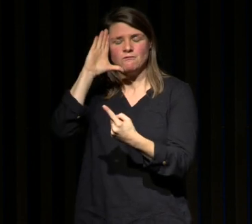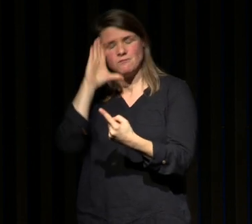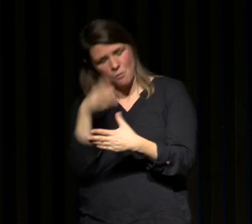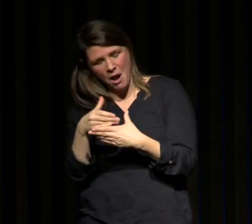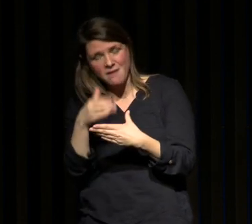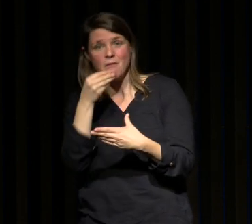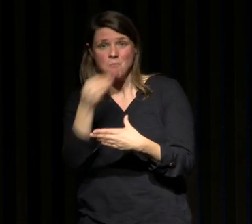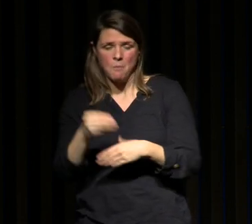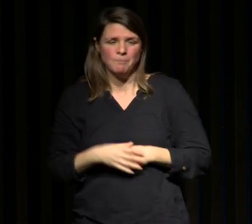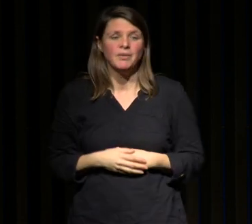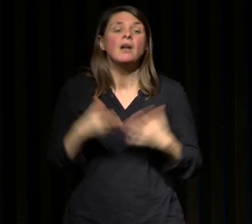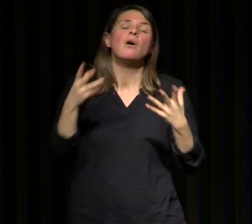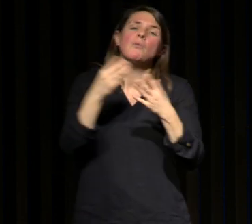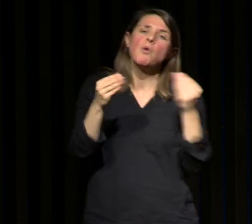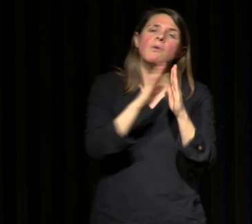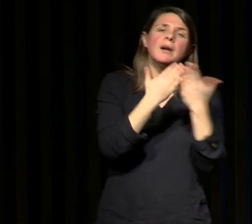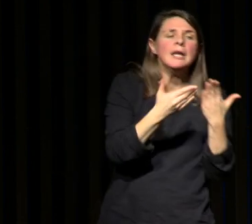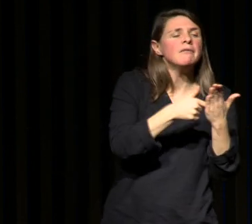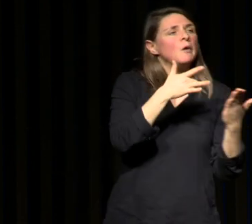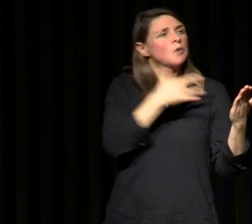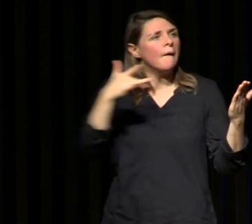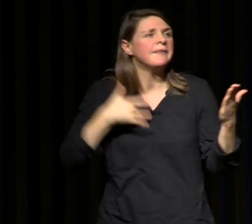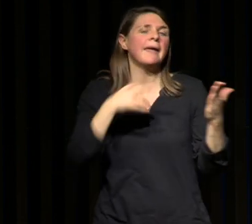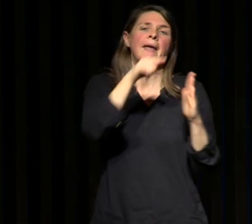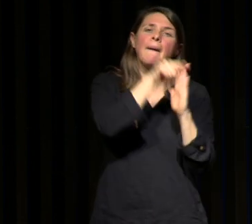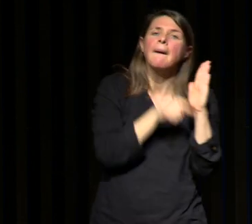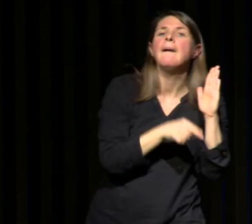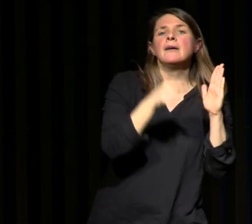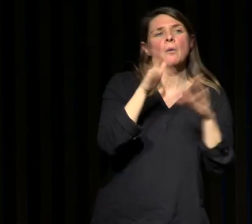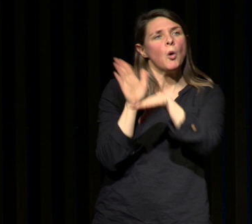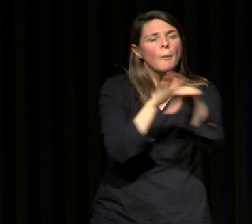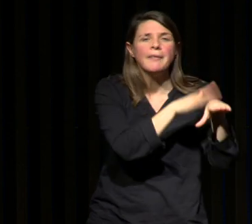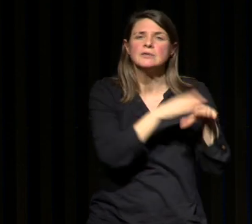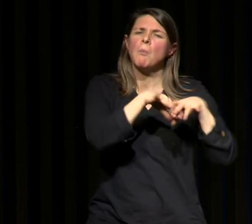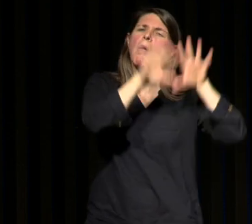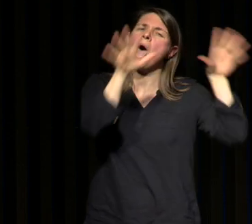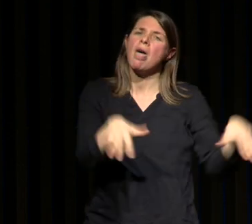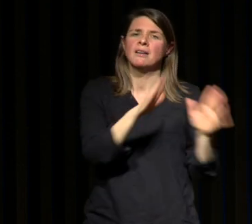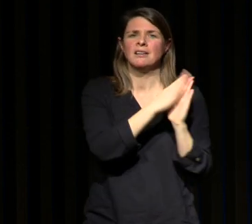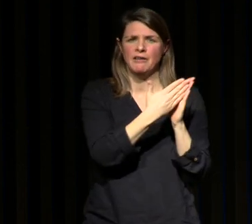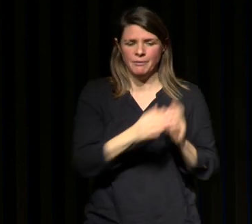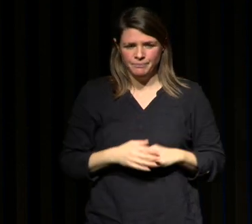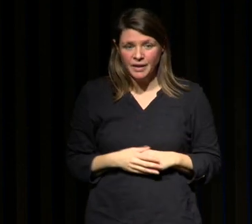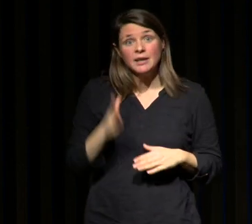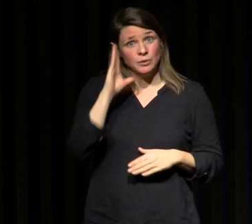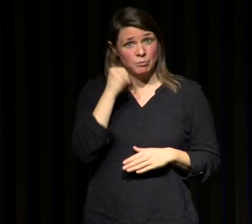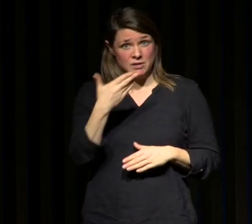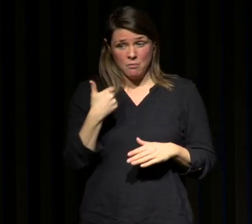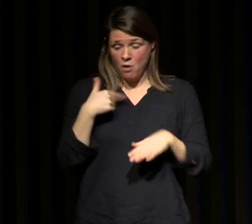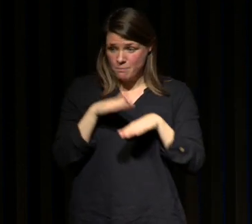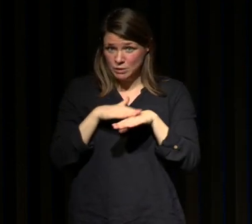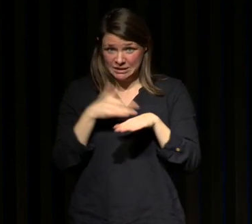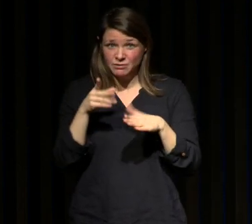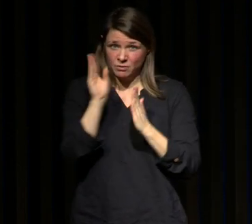il y a énormément de livres qui parlent du bien-être de la santé il y a plein de recettes il y des recommandations d'ailleurs j'ai été une des raisons pour lesquelles j'ai écrit anti